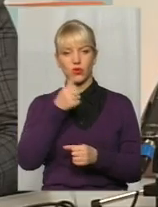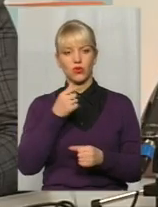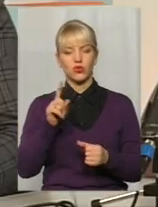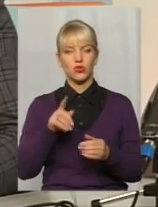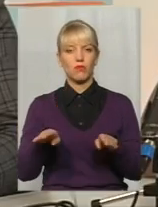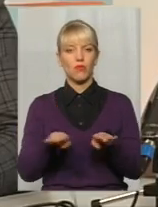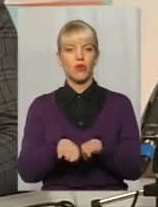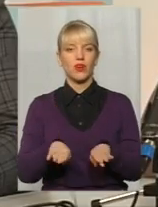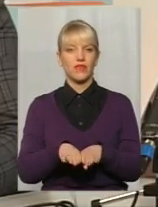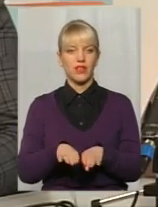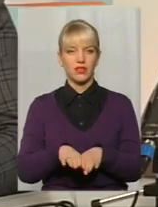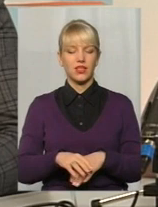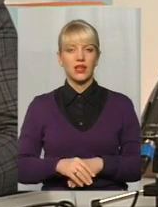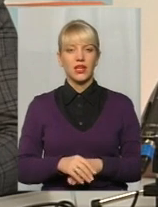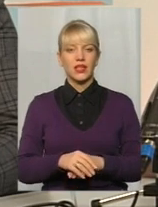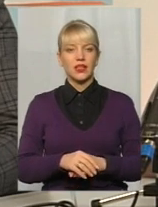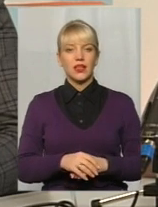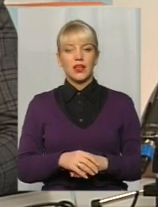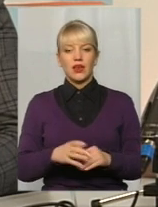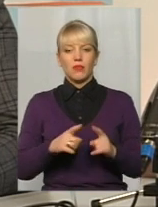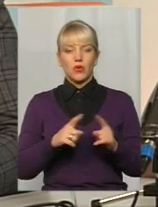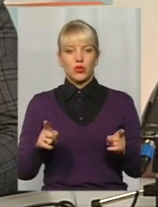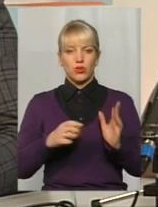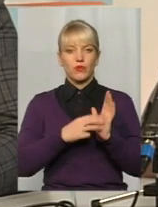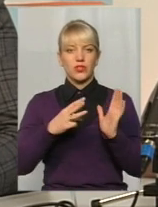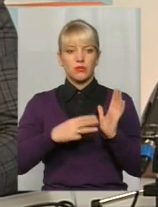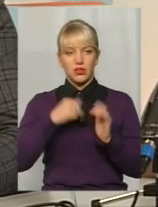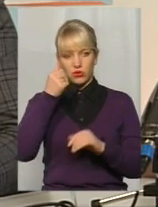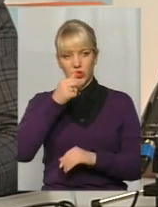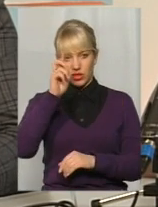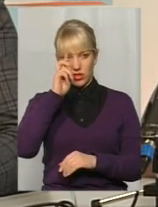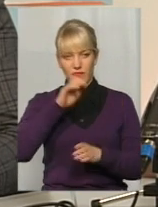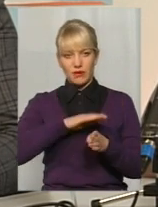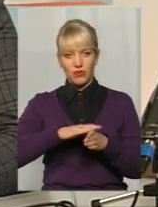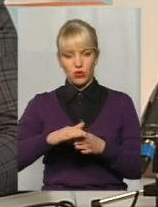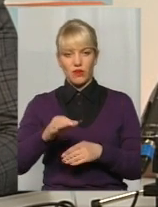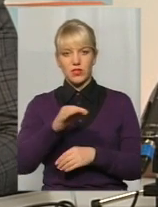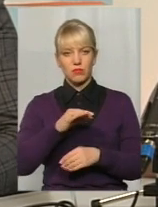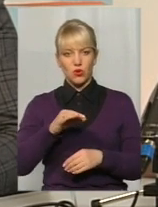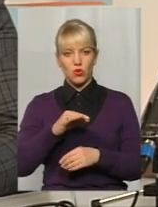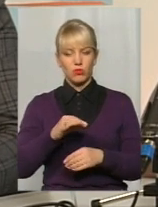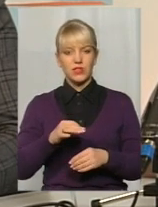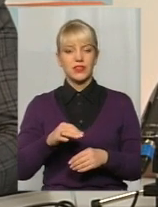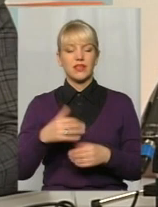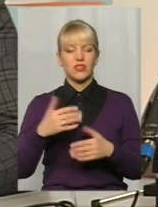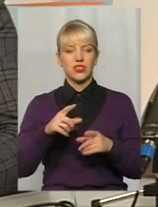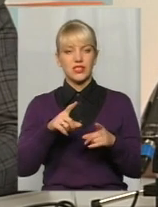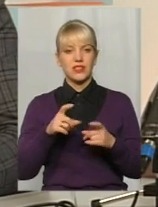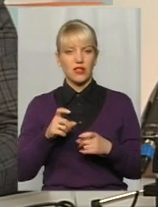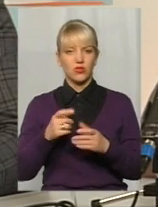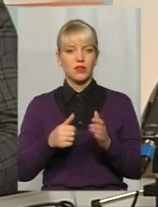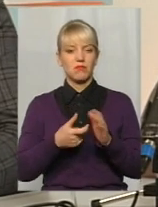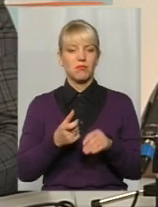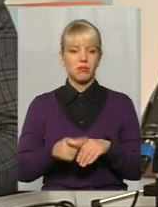Хочу зазначити, що протягом 2018 року державними виконавцями області стягнуто більше 16